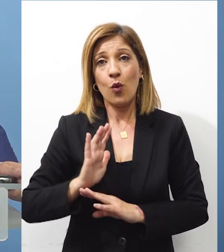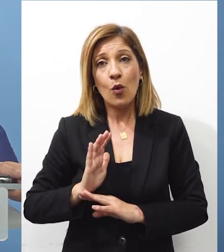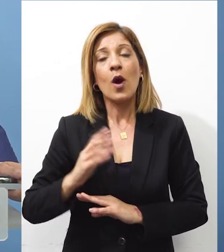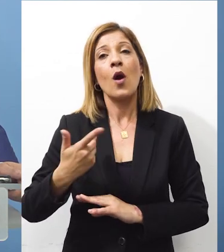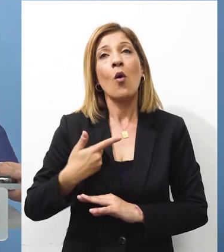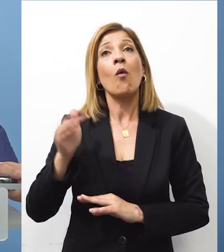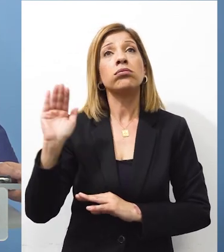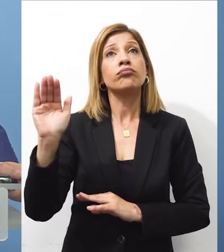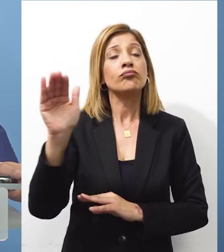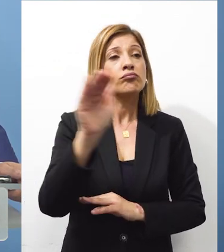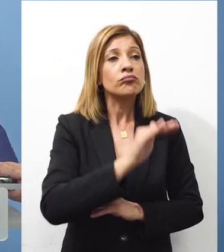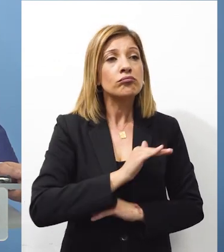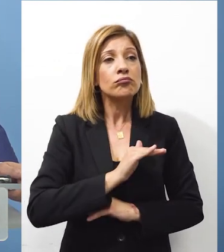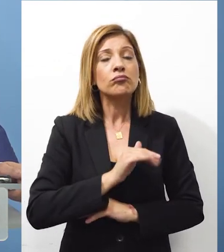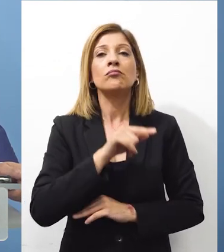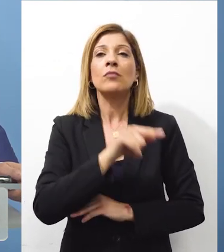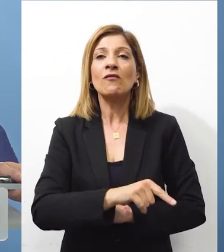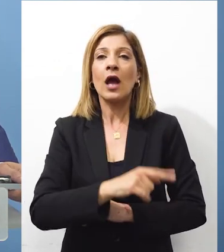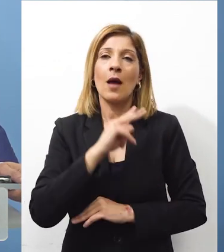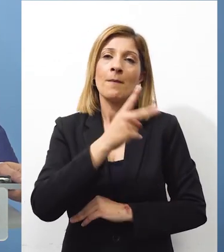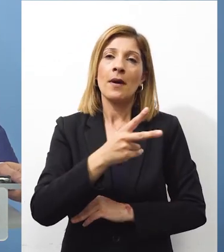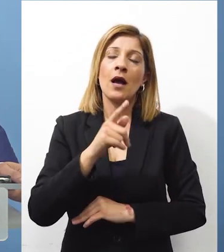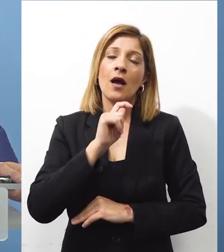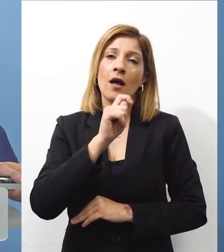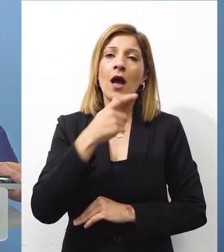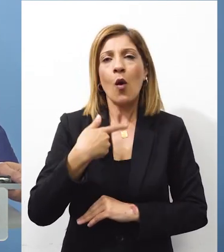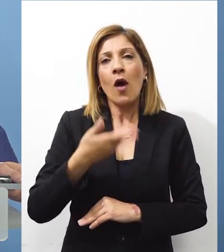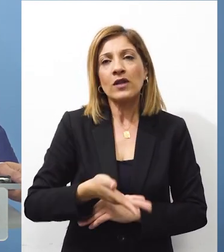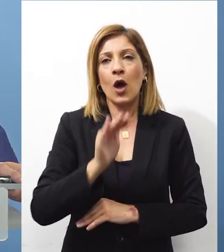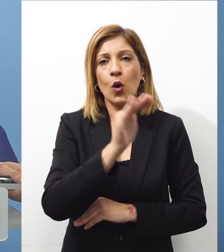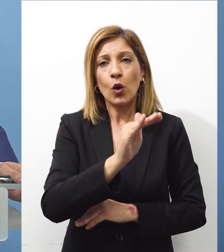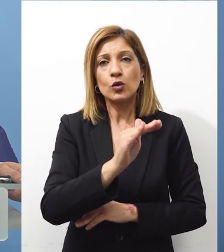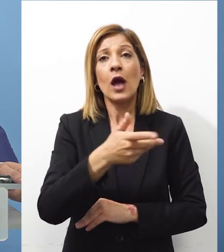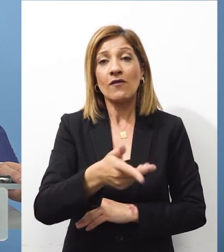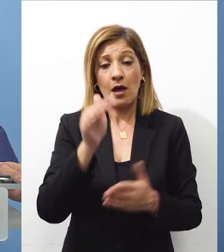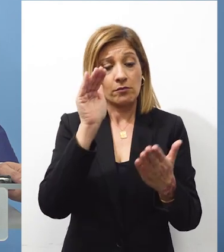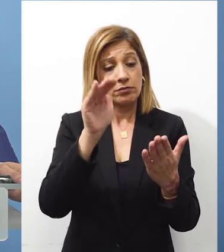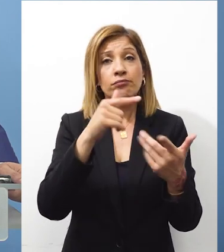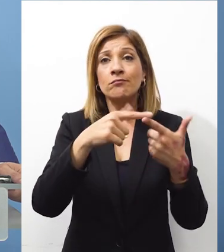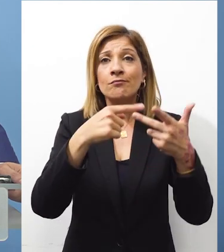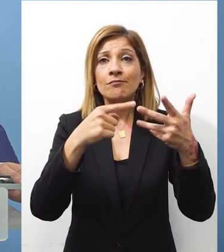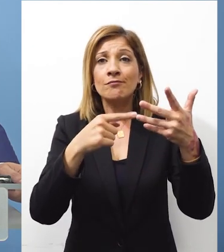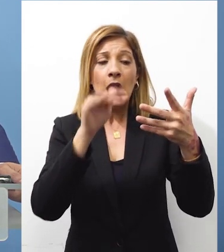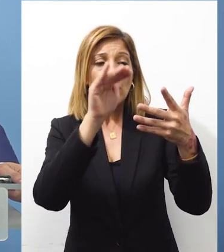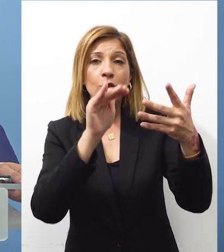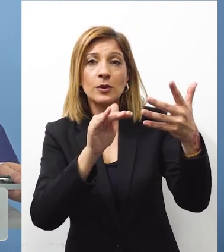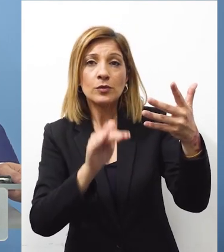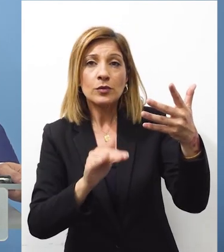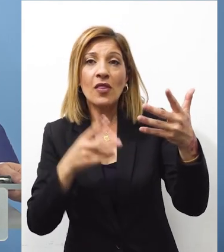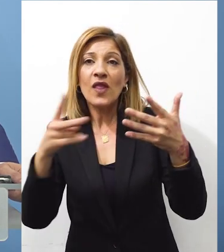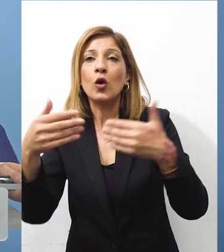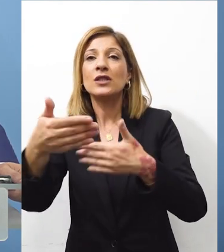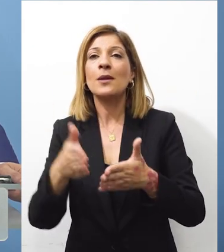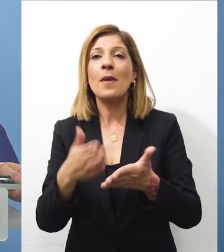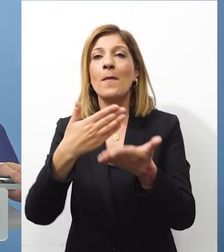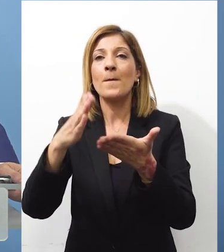Θα πρέπει να αποταθούμε όμως Στις αρμόδιες αρχές Αντιλαμβάνεστε ότι τα ερωτήματα που έχετε θέσει Αφορούν το τήμα πολλοδομίας και